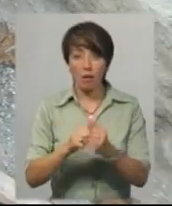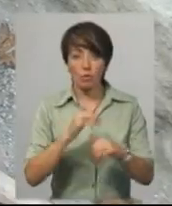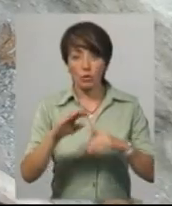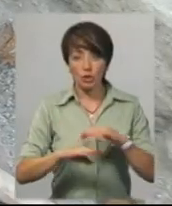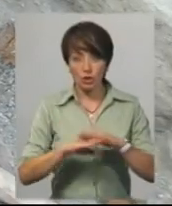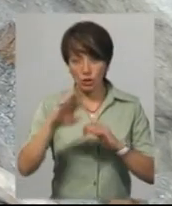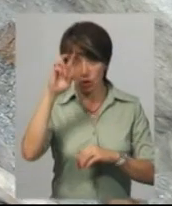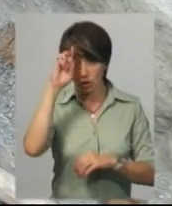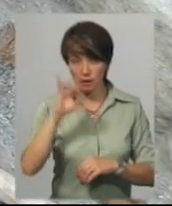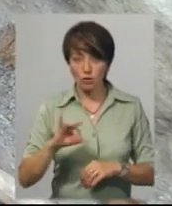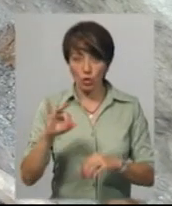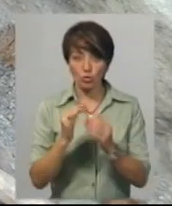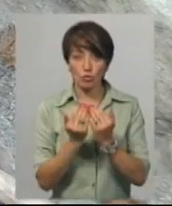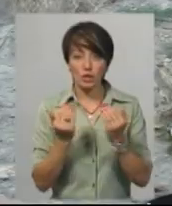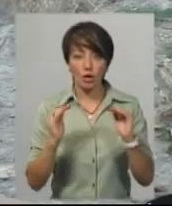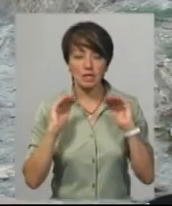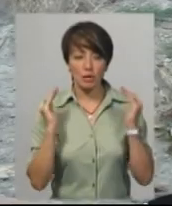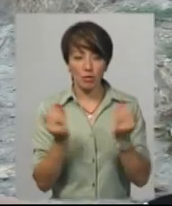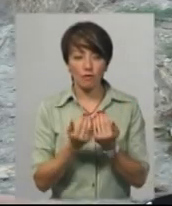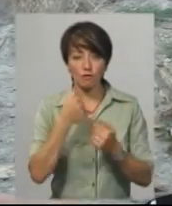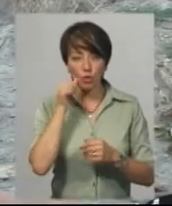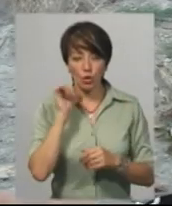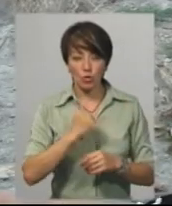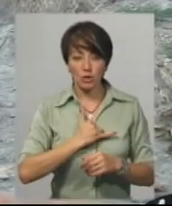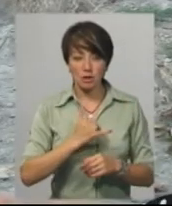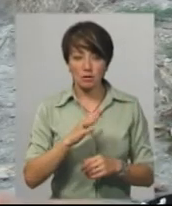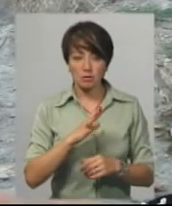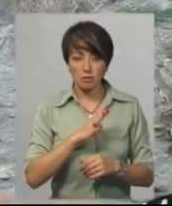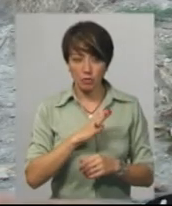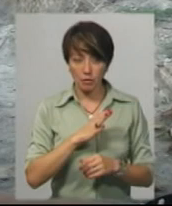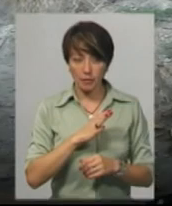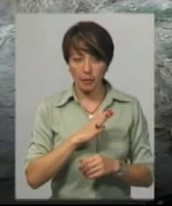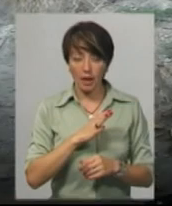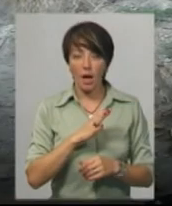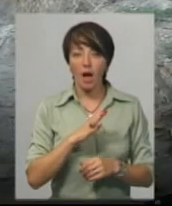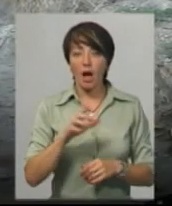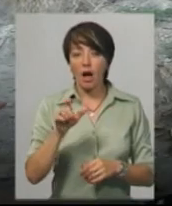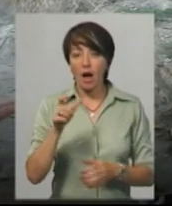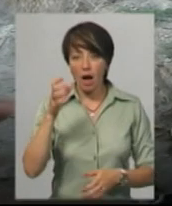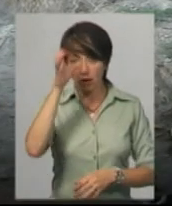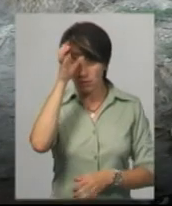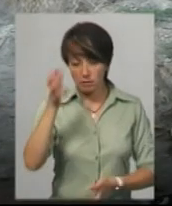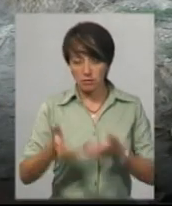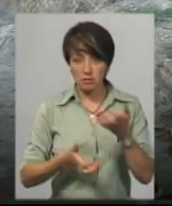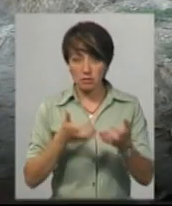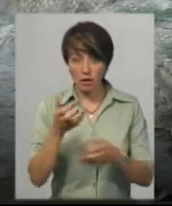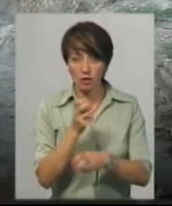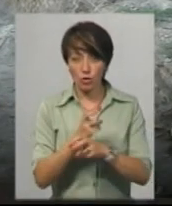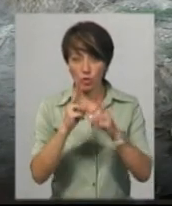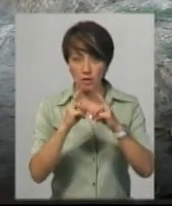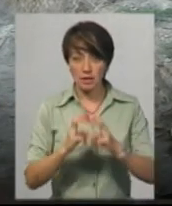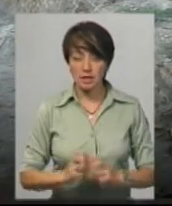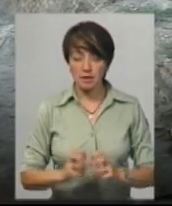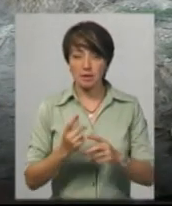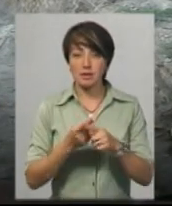державного історичного музею заповідника. Вчора в нас був антрополог. Вчора в нас був антрополог інституту археології, який досліджує